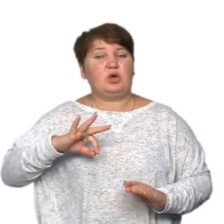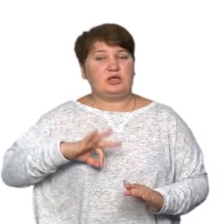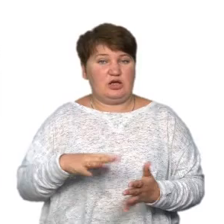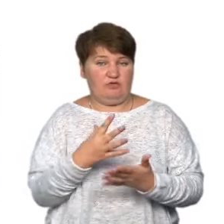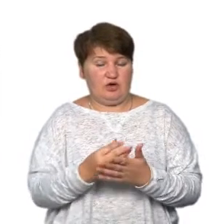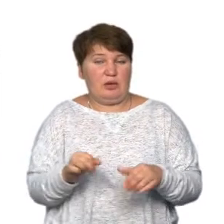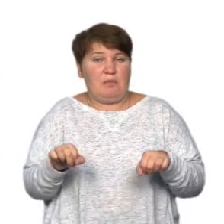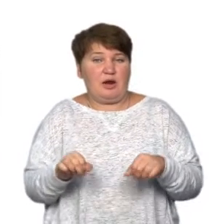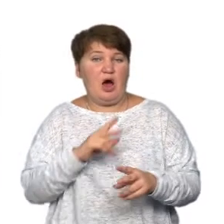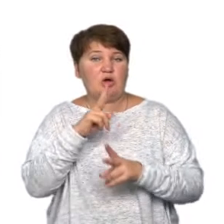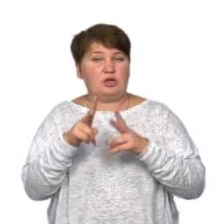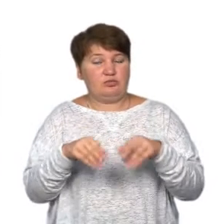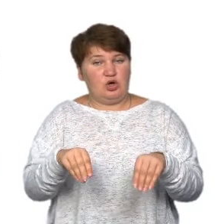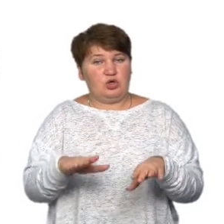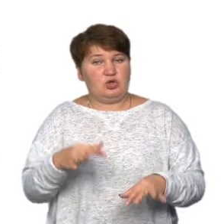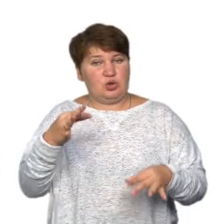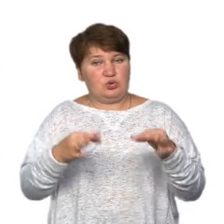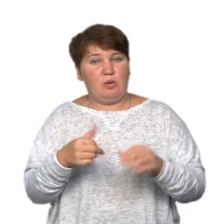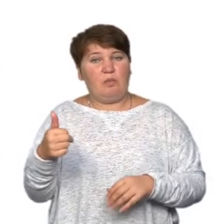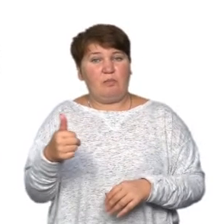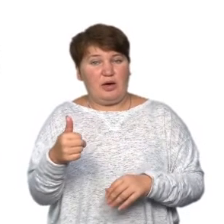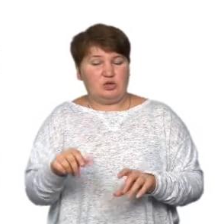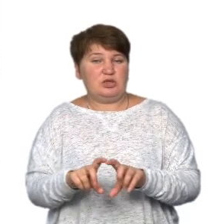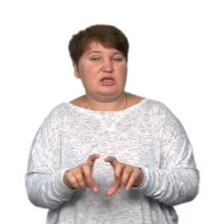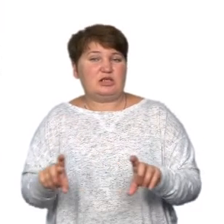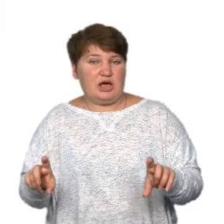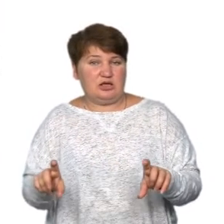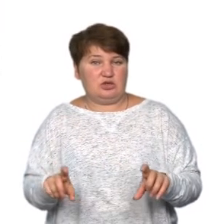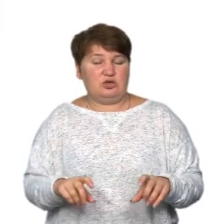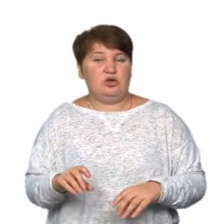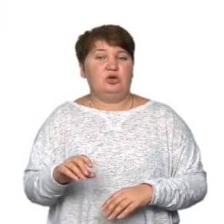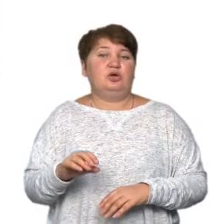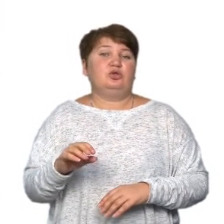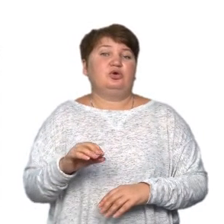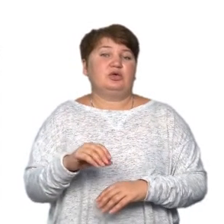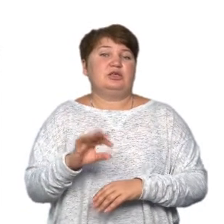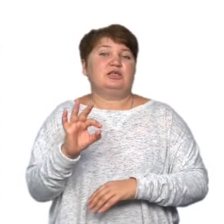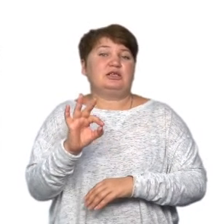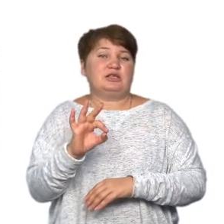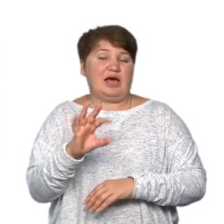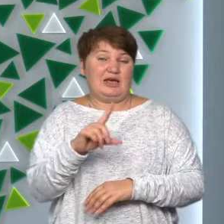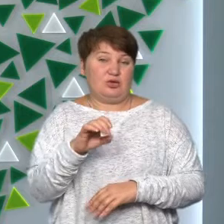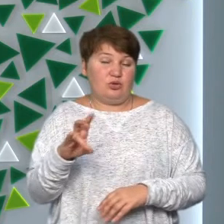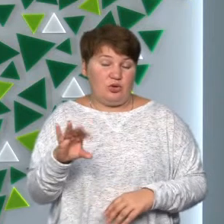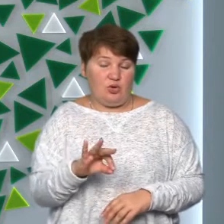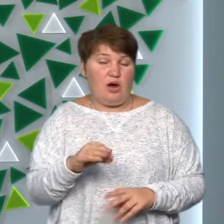правом оскаржити рішення суду першої інстанції до Західного апеляційного господарського суду.